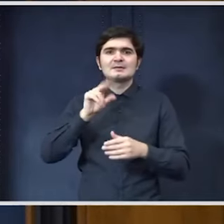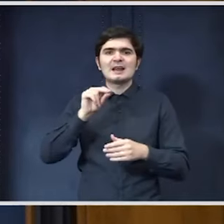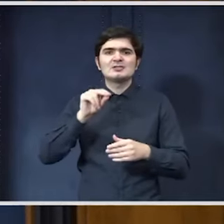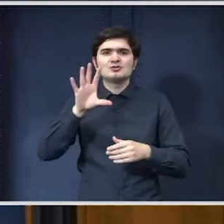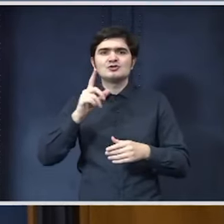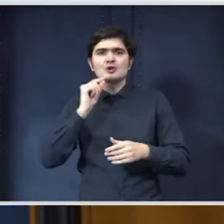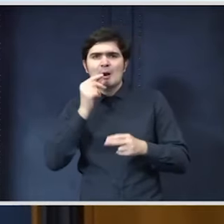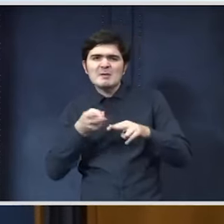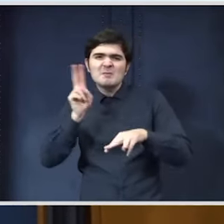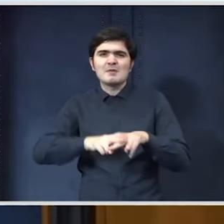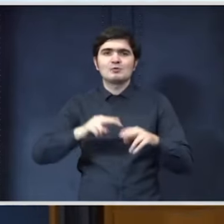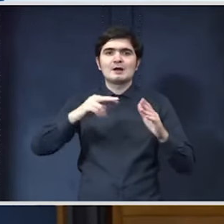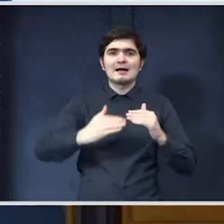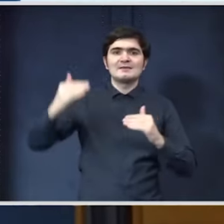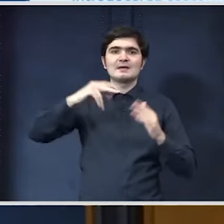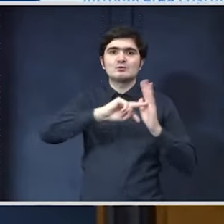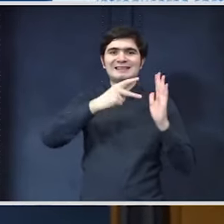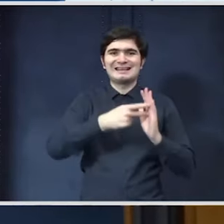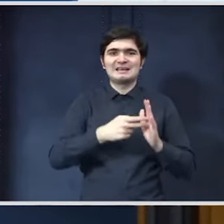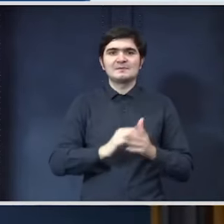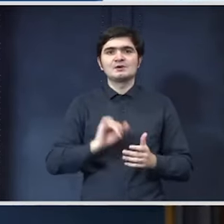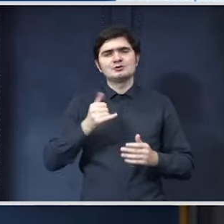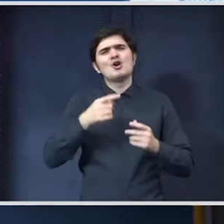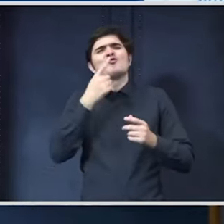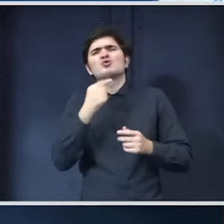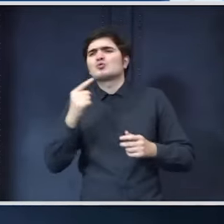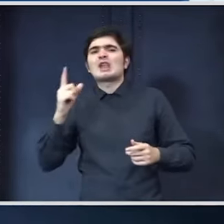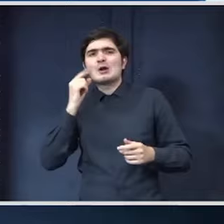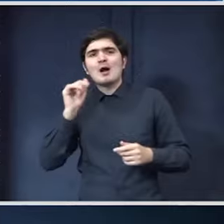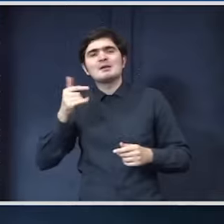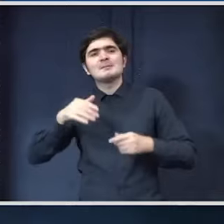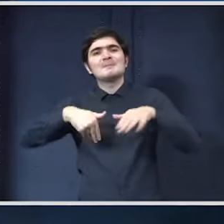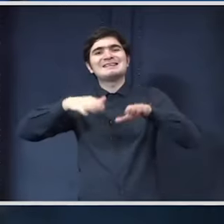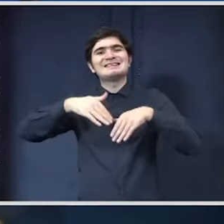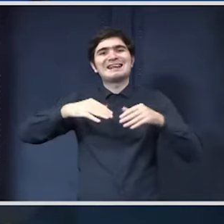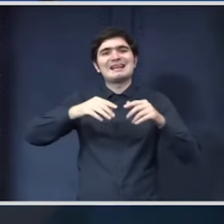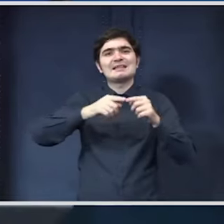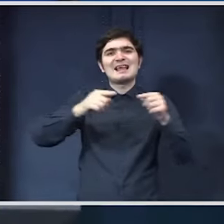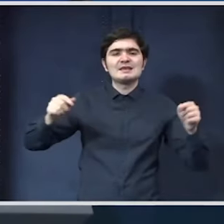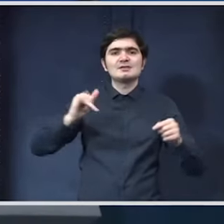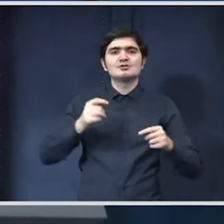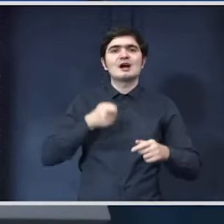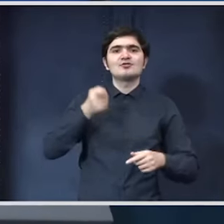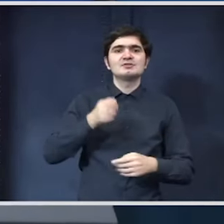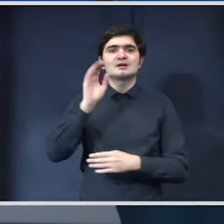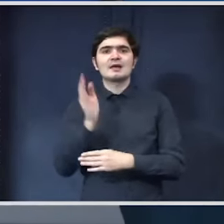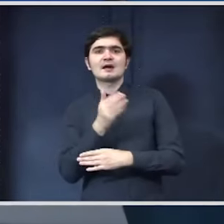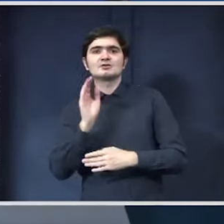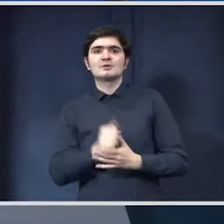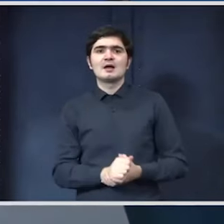oameni la nivel tehnic din ministerul pe care îl conduc și a sute de oameni din ministerurile de linie și de agențiile naționale.